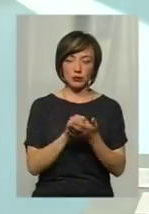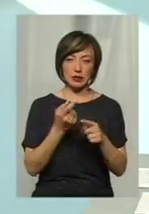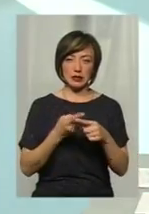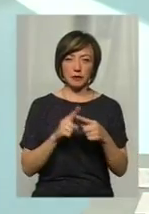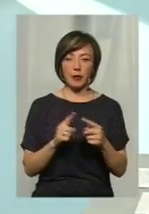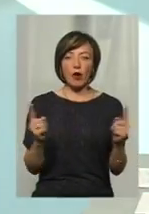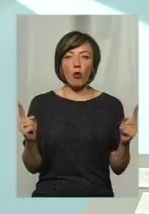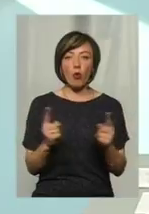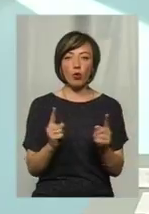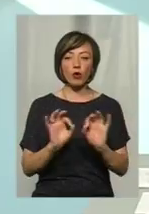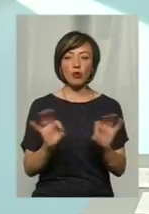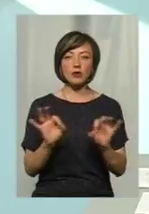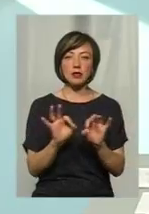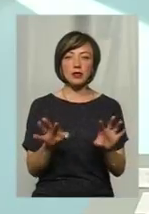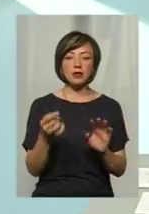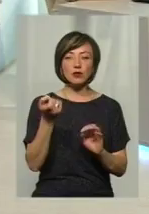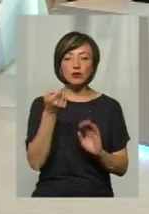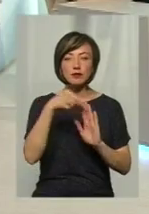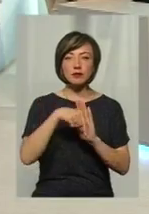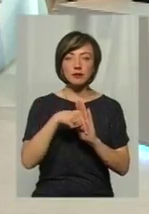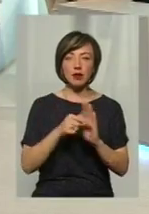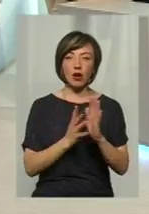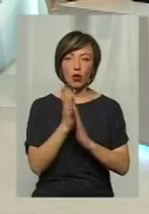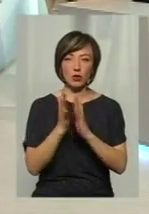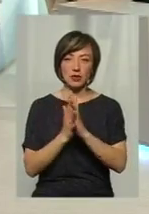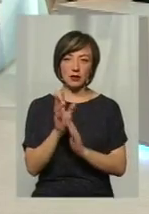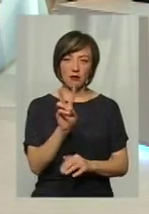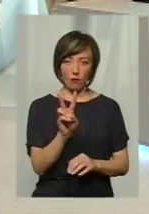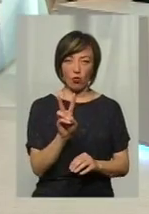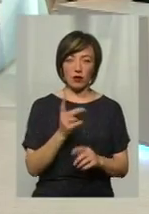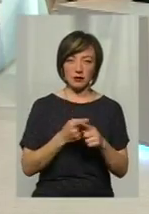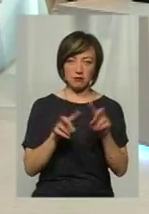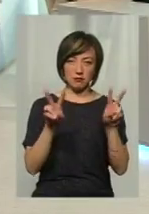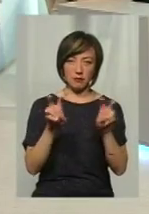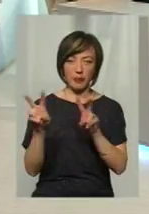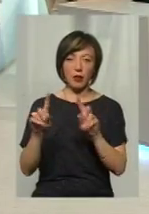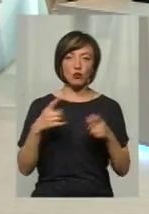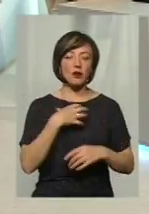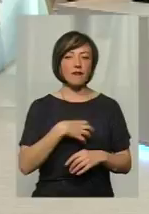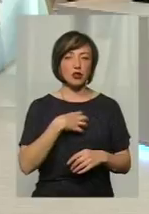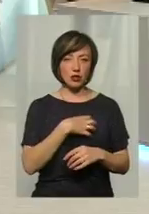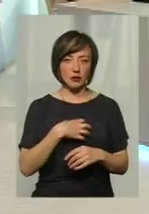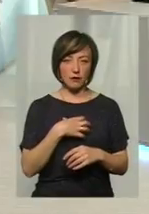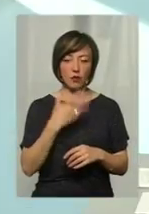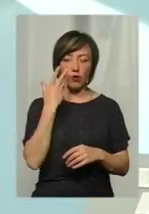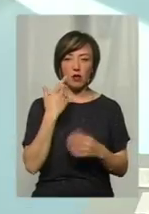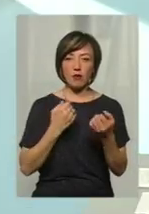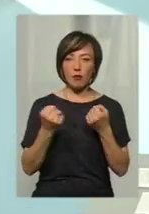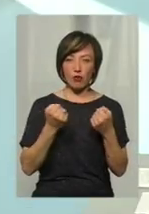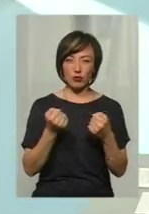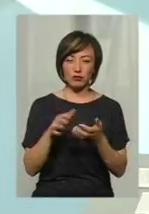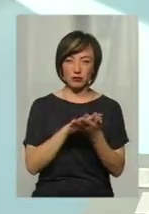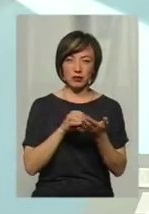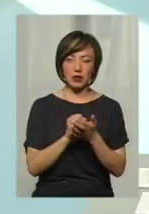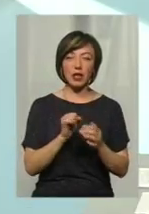Коротенько я хотів би розказати біологію деяких даних цих двох бур'янів, тому що це дуже важливо при боротьбі. І